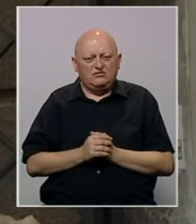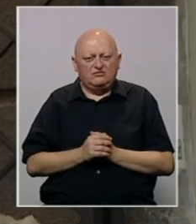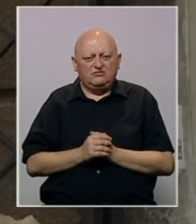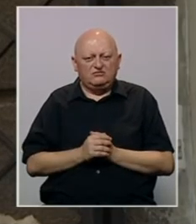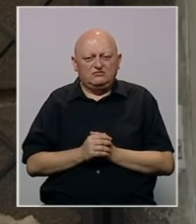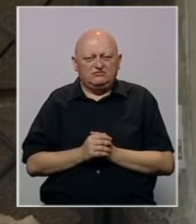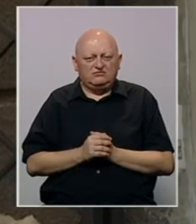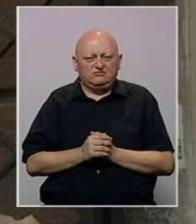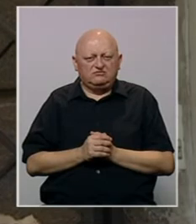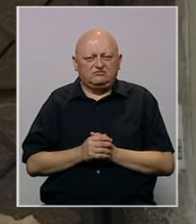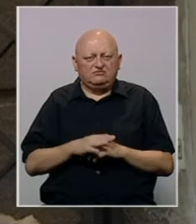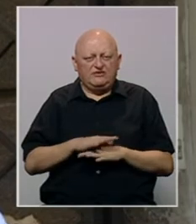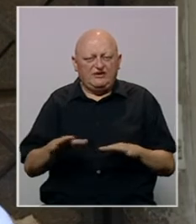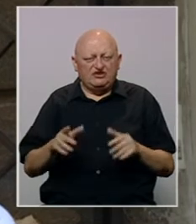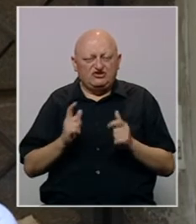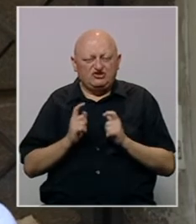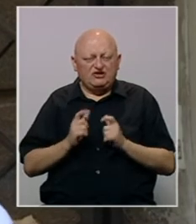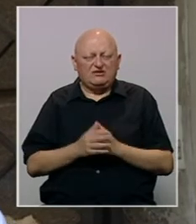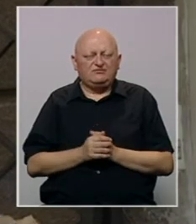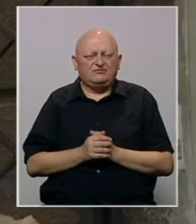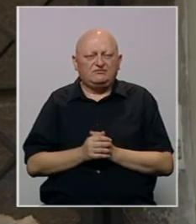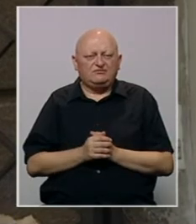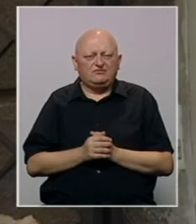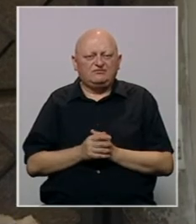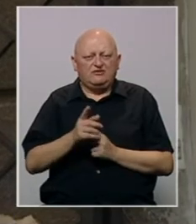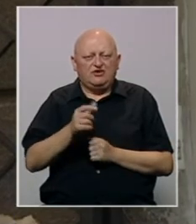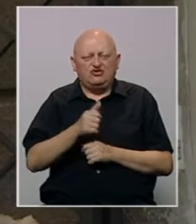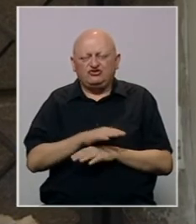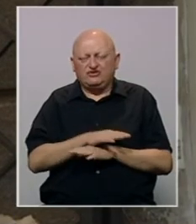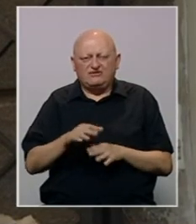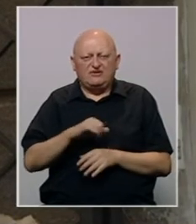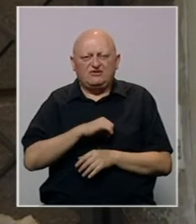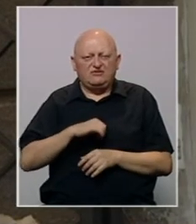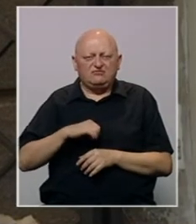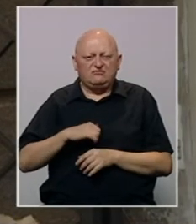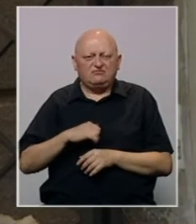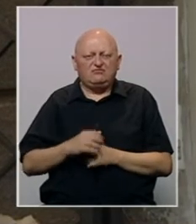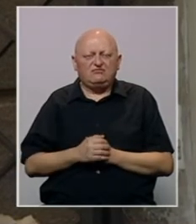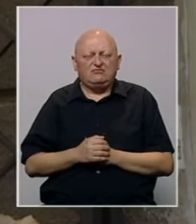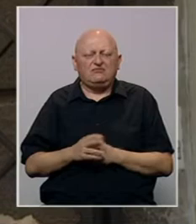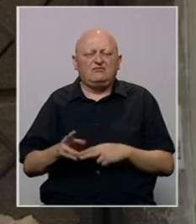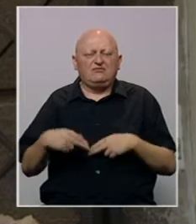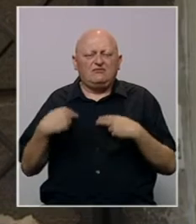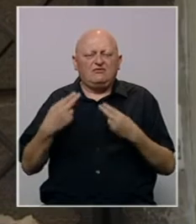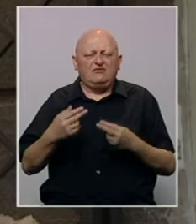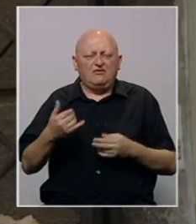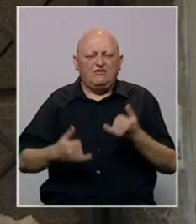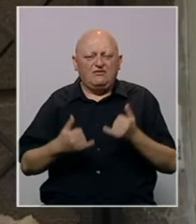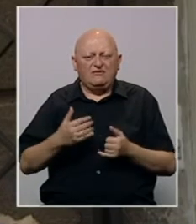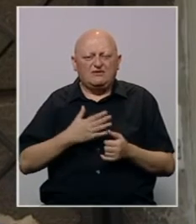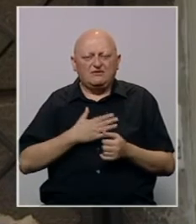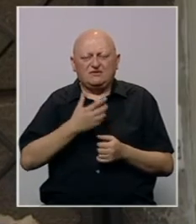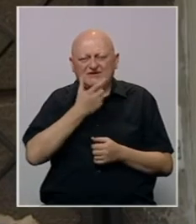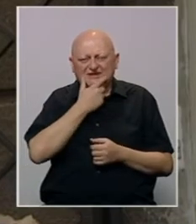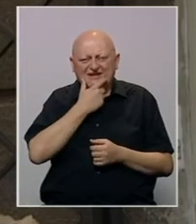čeka. Ono što je svakako zanimljivo jeste da se vraća festival u naš